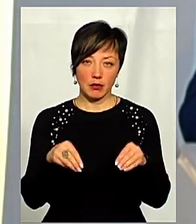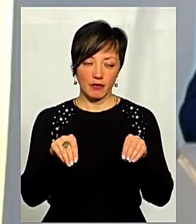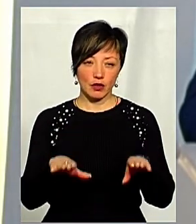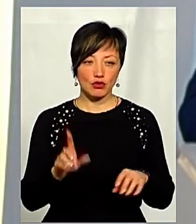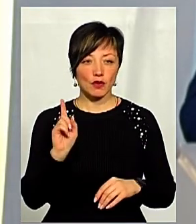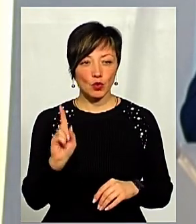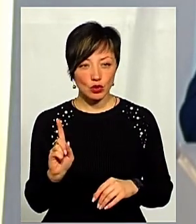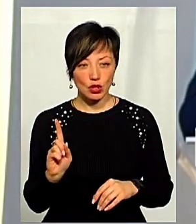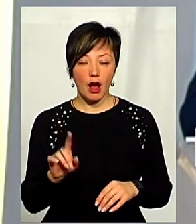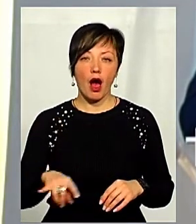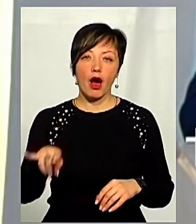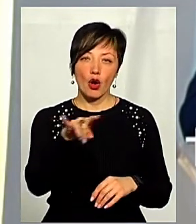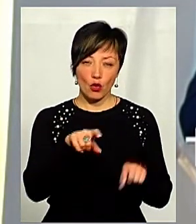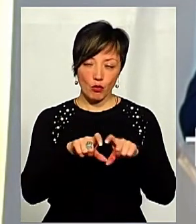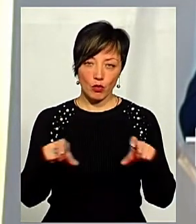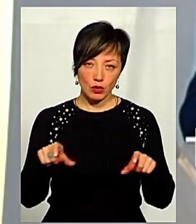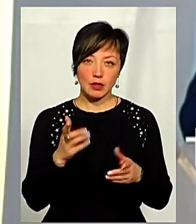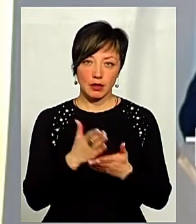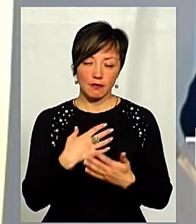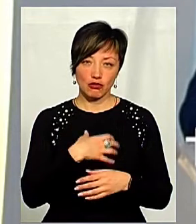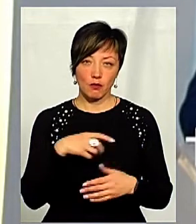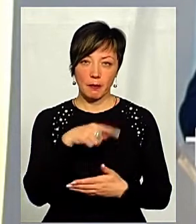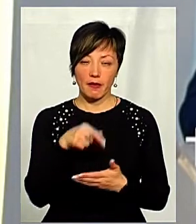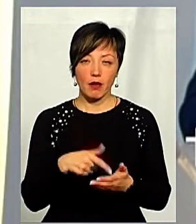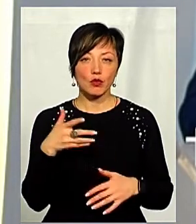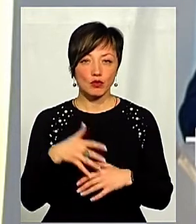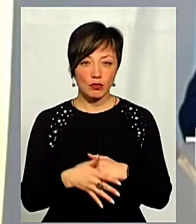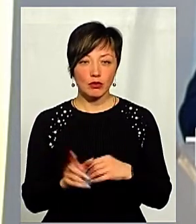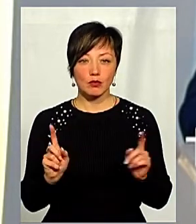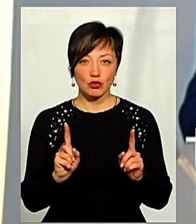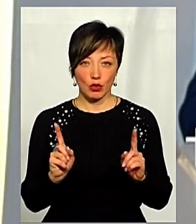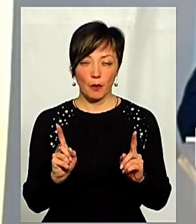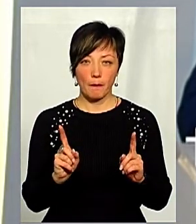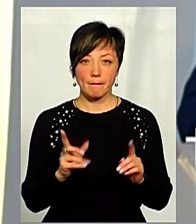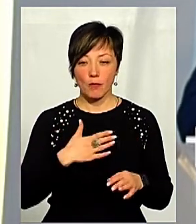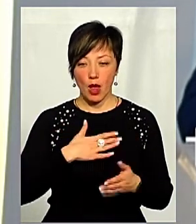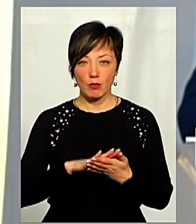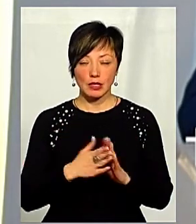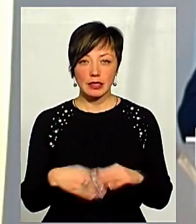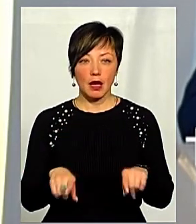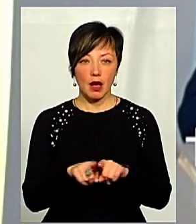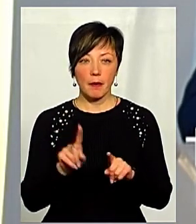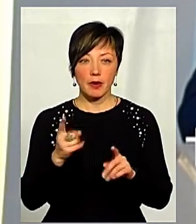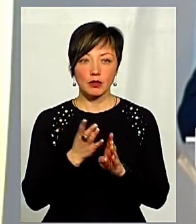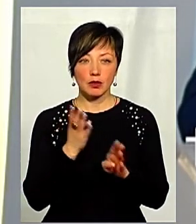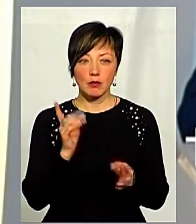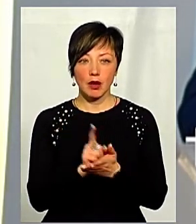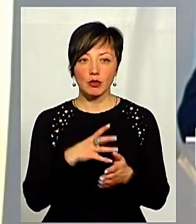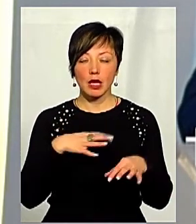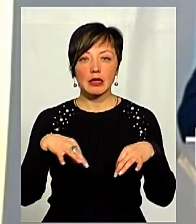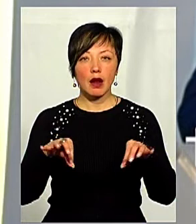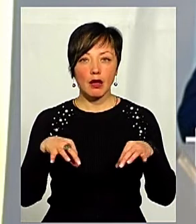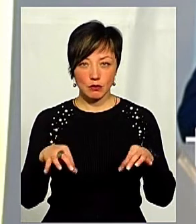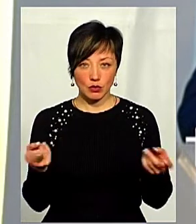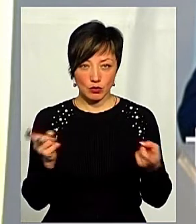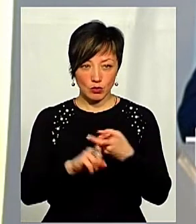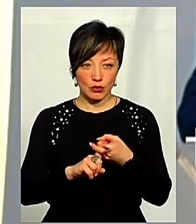вирішувати, хоча аеропорт також є одним з них, тому що ми розуміємо, що моя позиція така, що передусім він має бути транспортним,